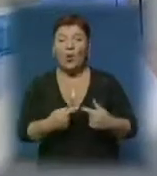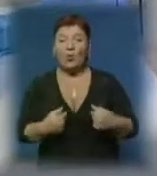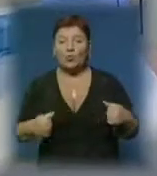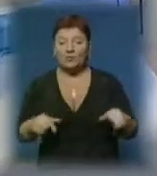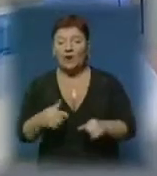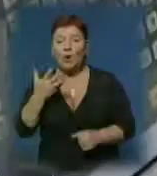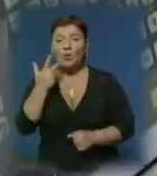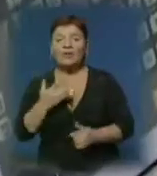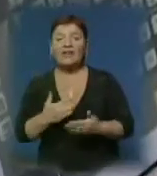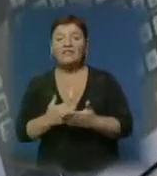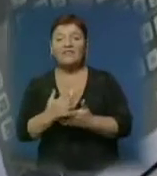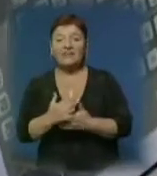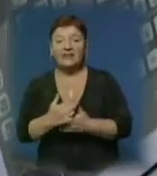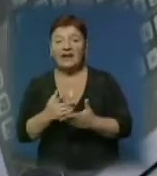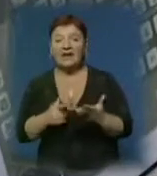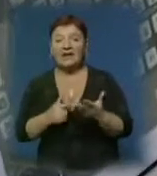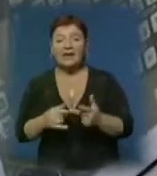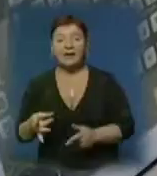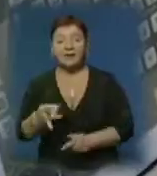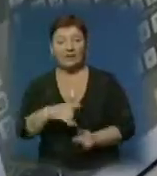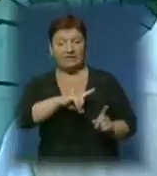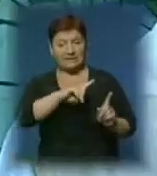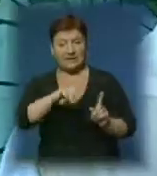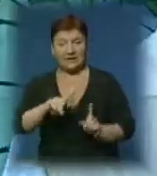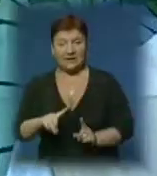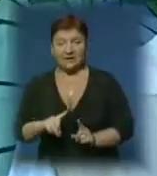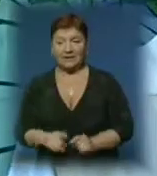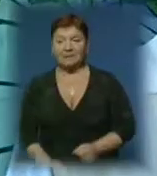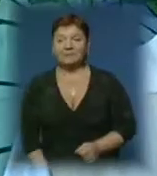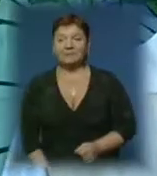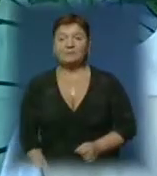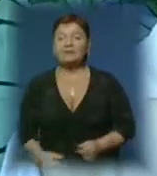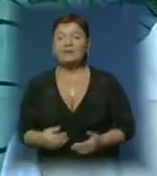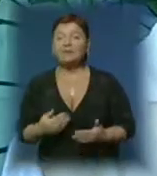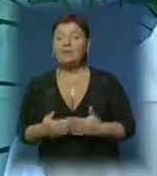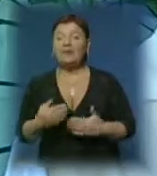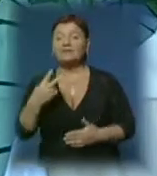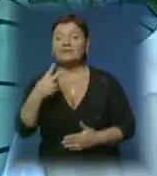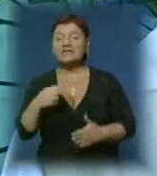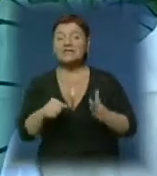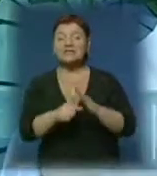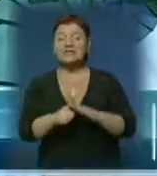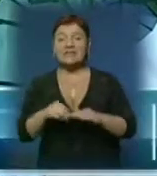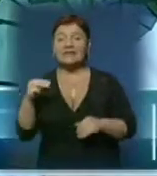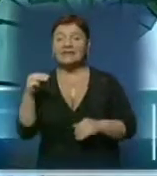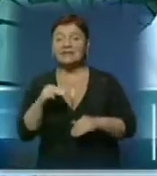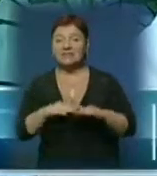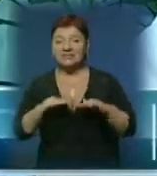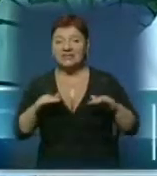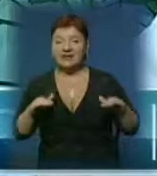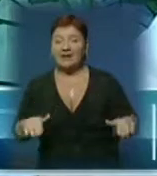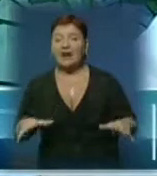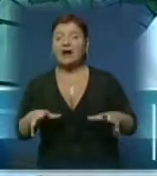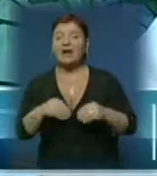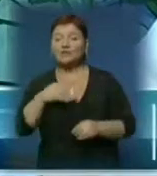коли відділення обслуговуватиме кілька районів Закарпаття. В Ужгороді тепер біля 26 тисяч дітей, Ужгородський район разом